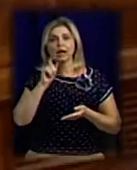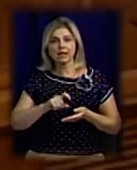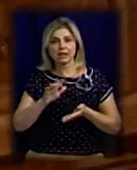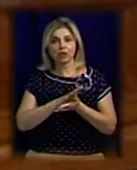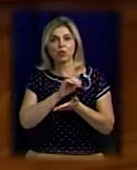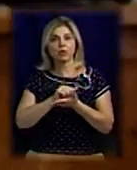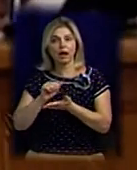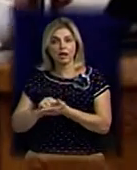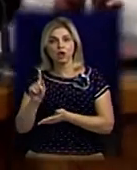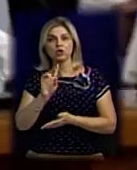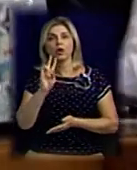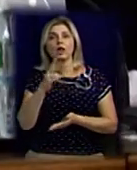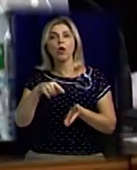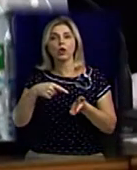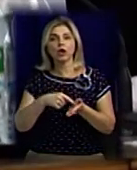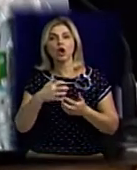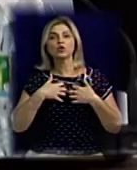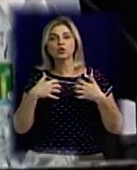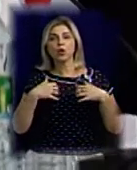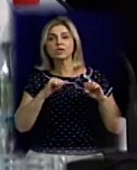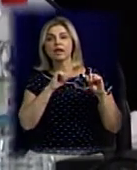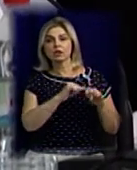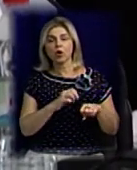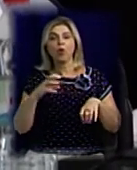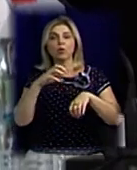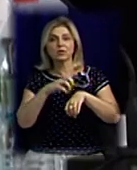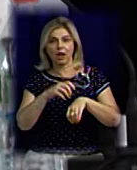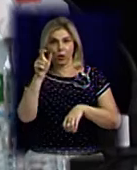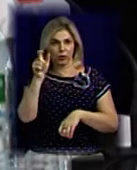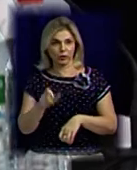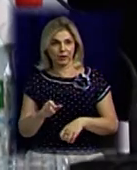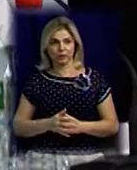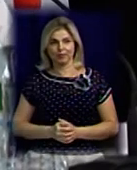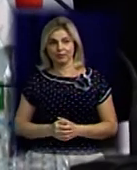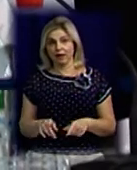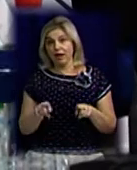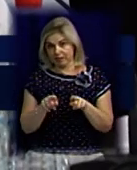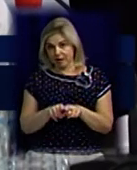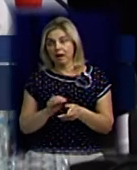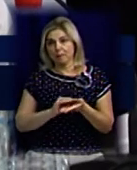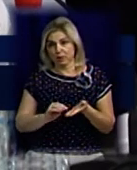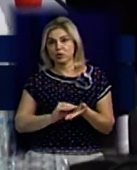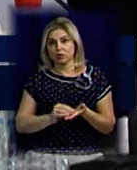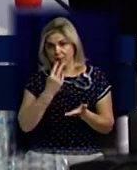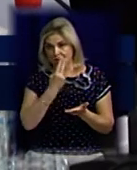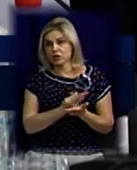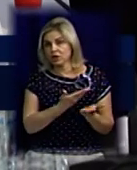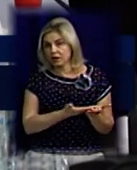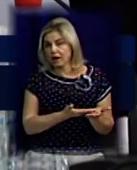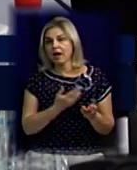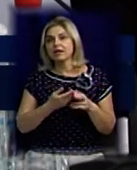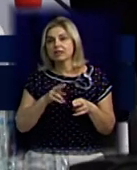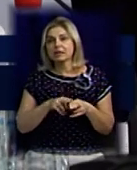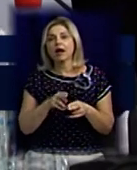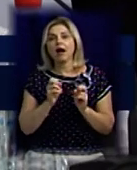зоозахисниця покусала людину. От таким чином пишуть. Бачите, як то кажуть,